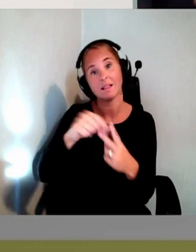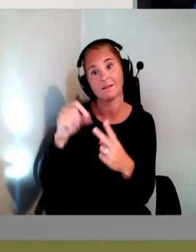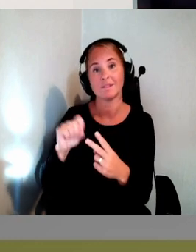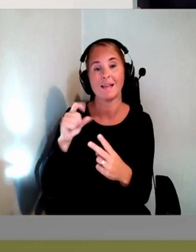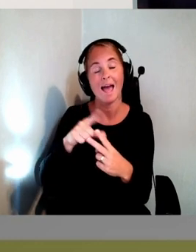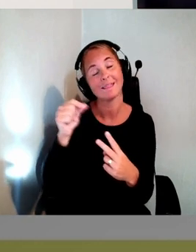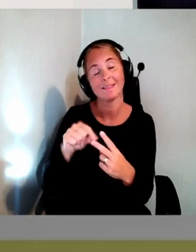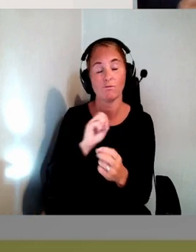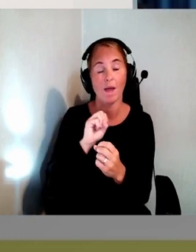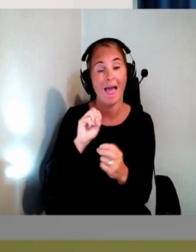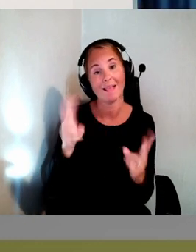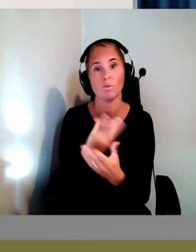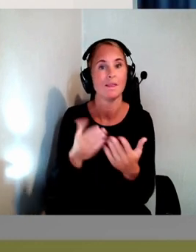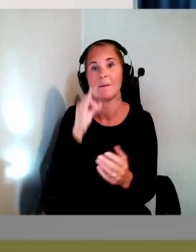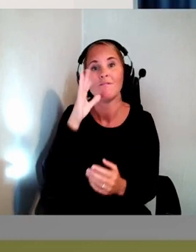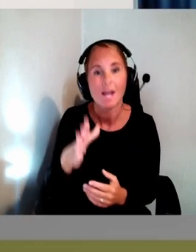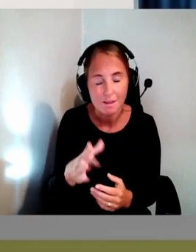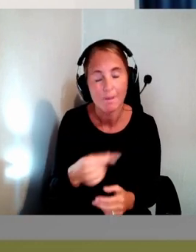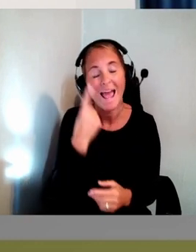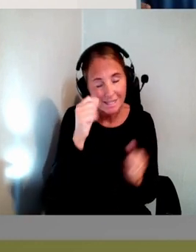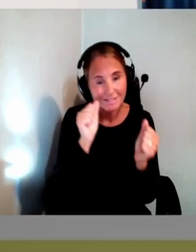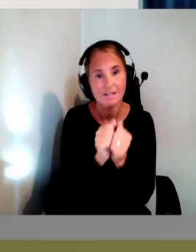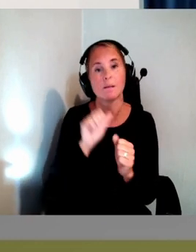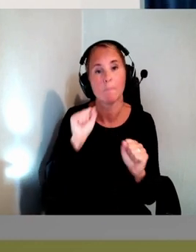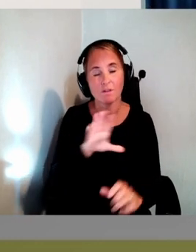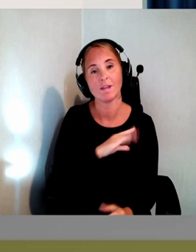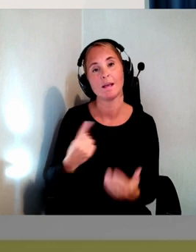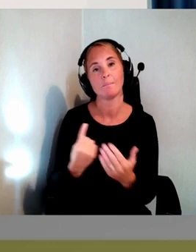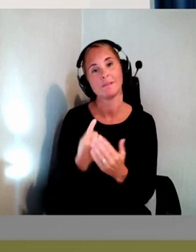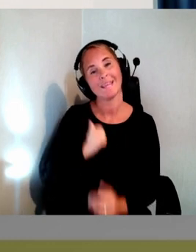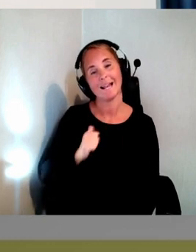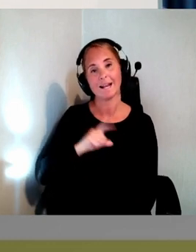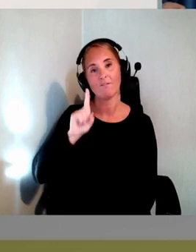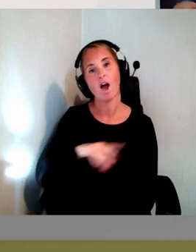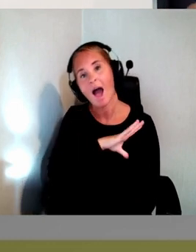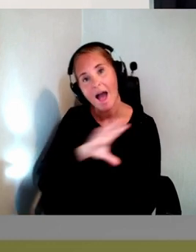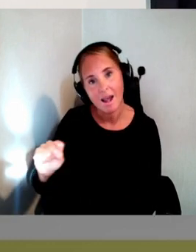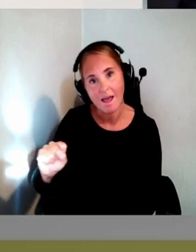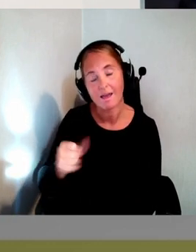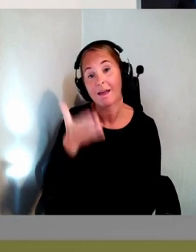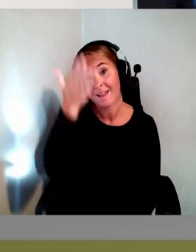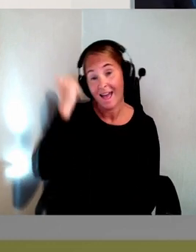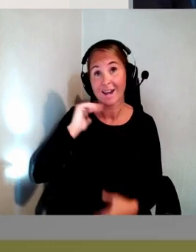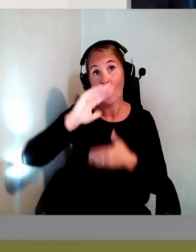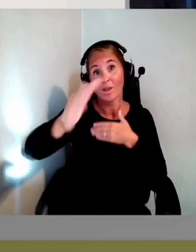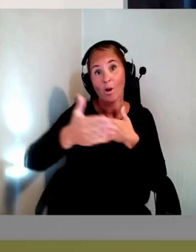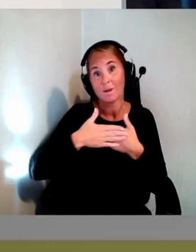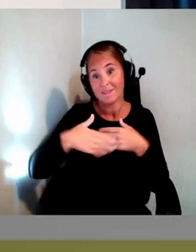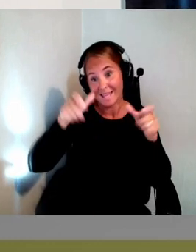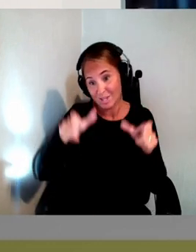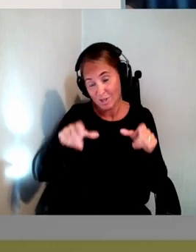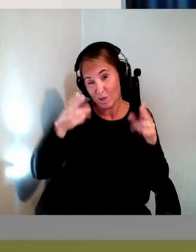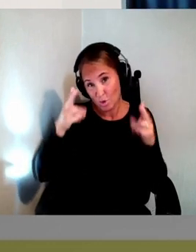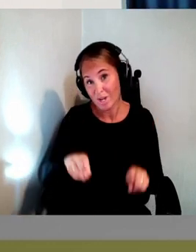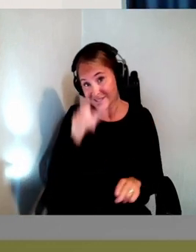Men åtminstone en väg måste vara tillgänglig för alla. Det där kan vi återkomma till någon jurist och sådär som vill prata